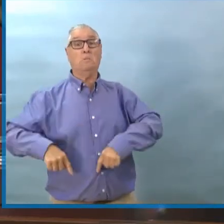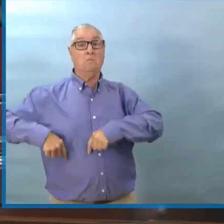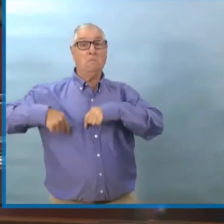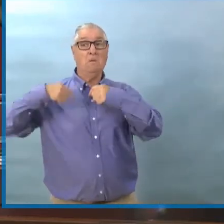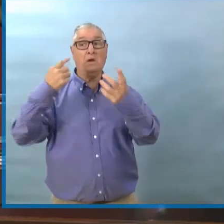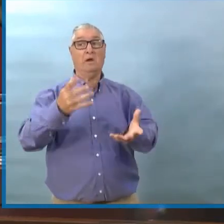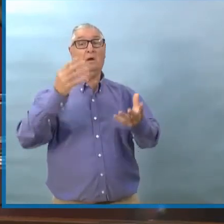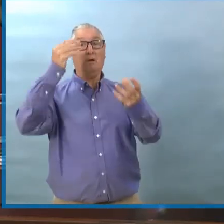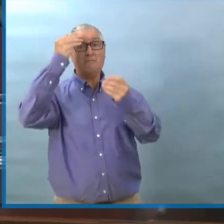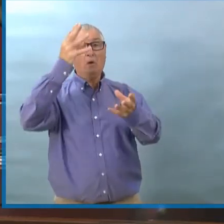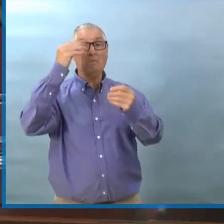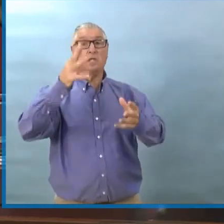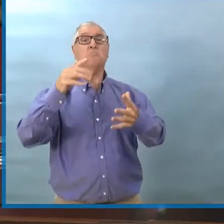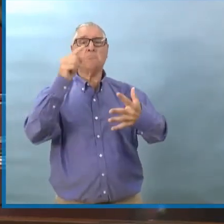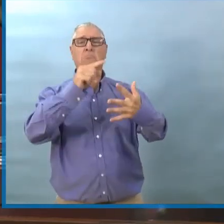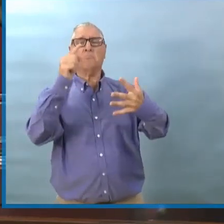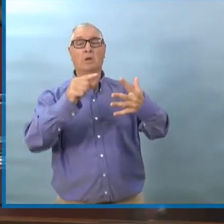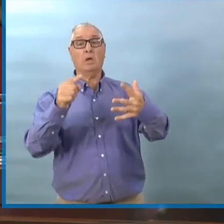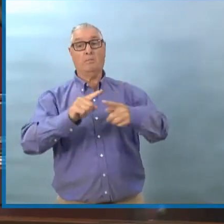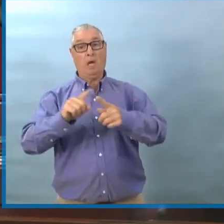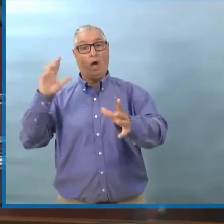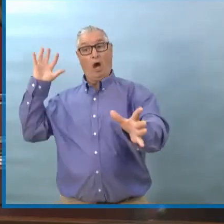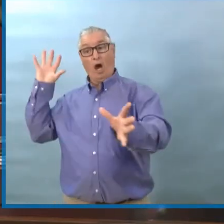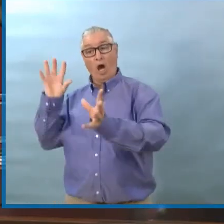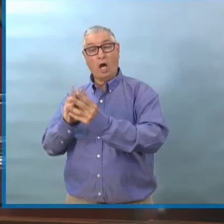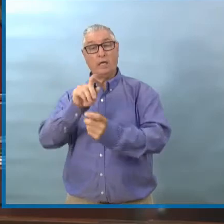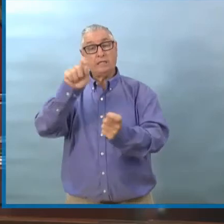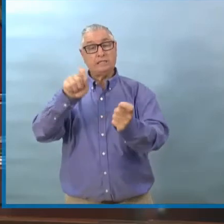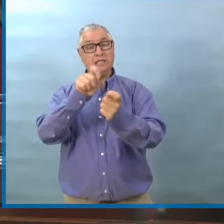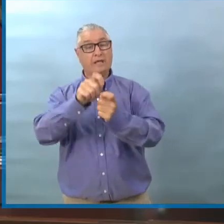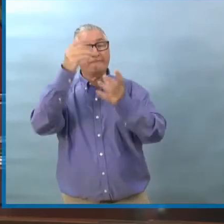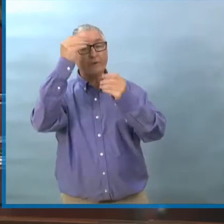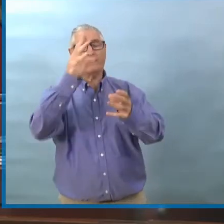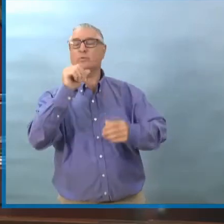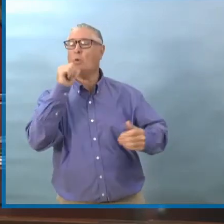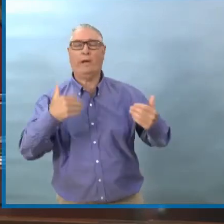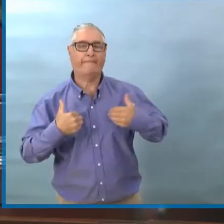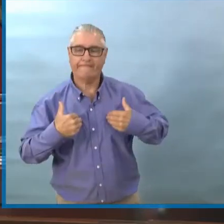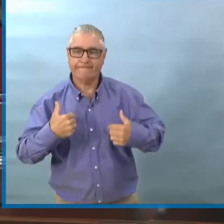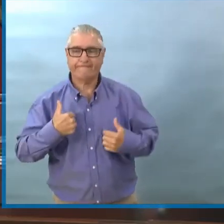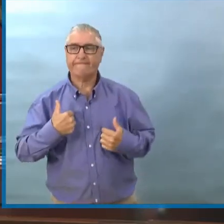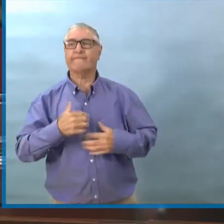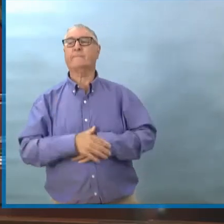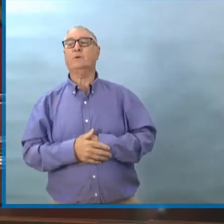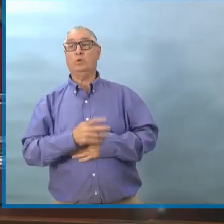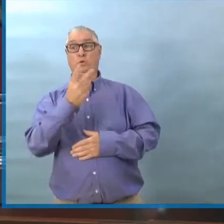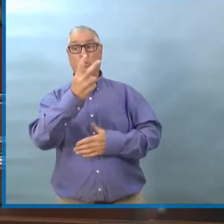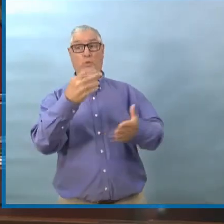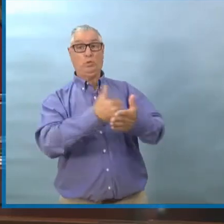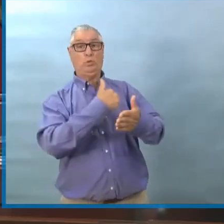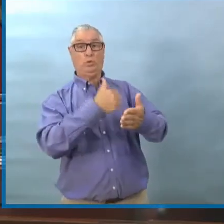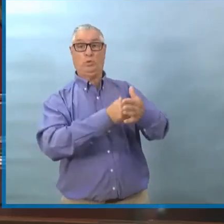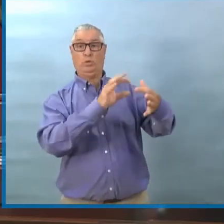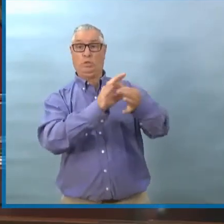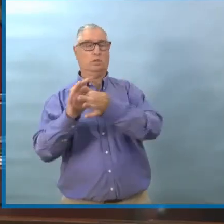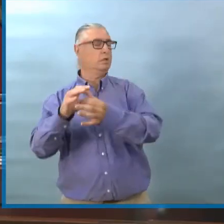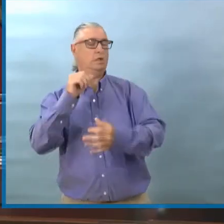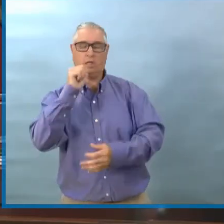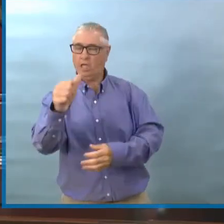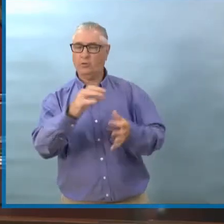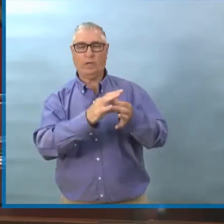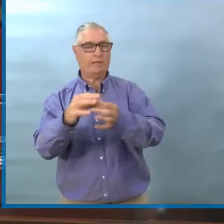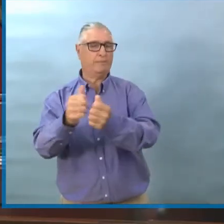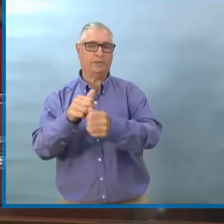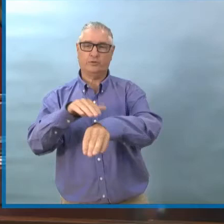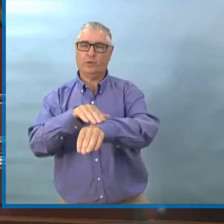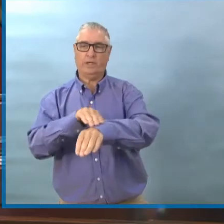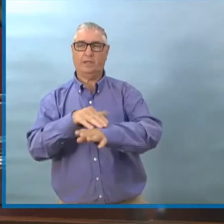mais les deux derniers cas ne sont pas liés au monde des camionneurs. Mais la semaine dernière, on en a